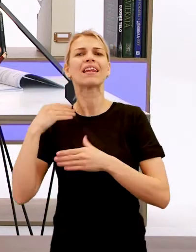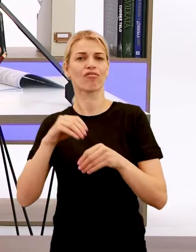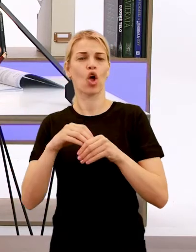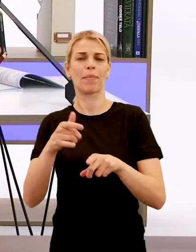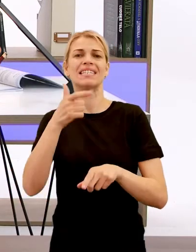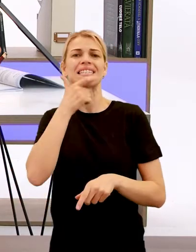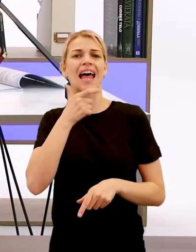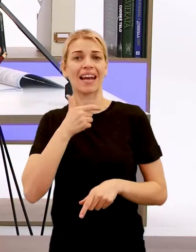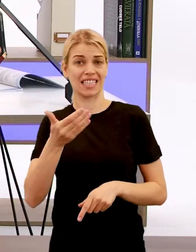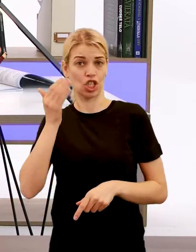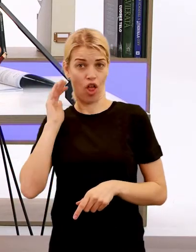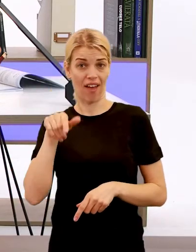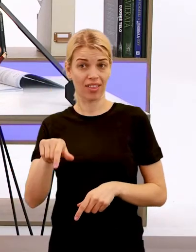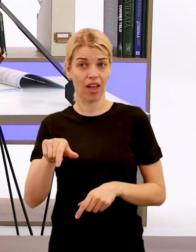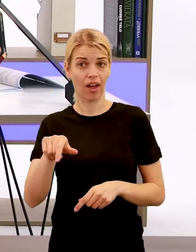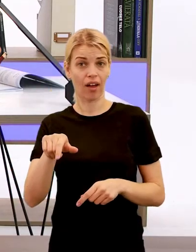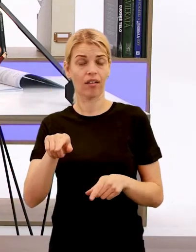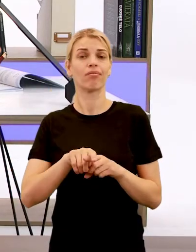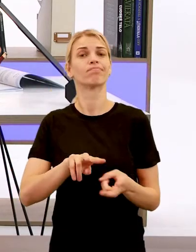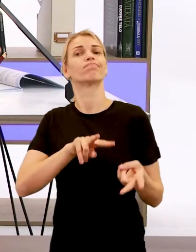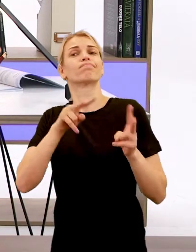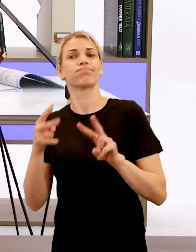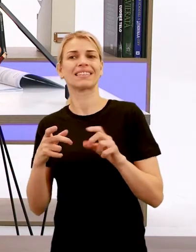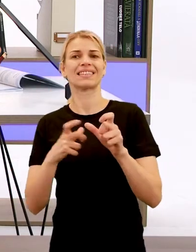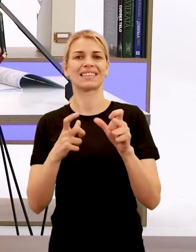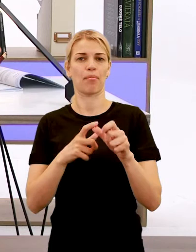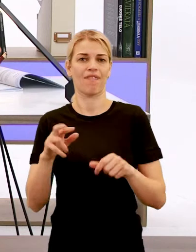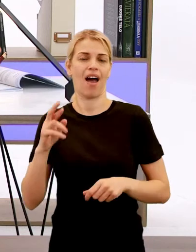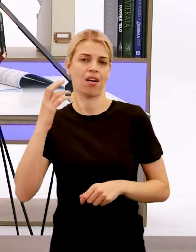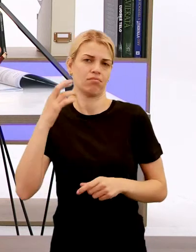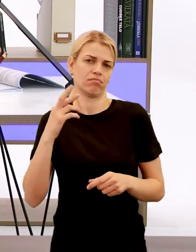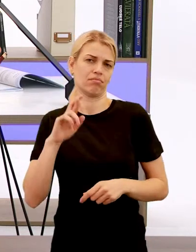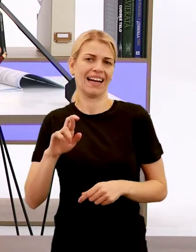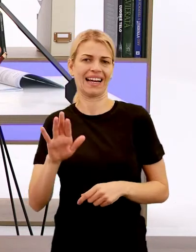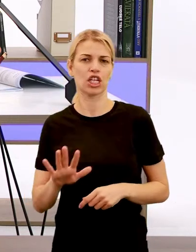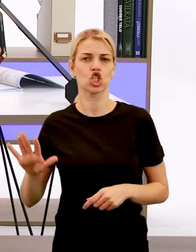Slovanov. Áno? Čiže Samová ríša, prvá ríša starých Slovanov.